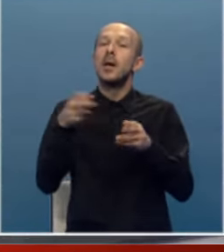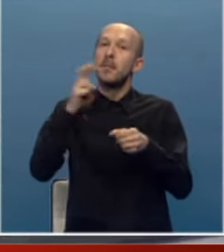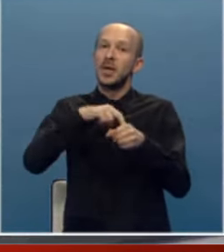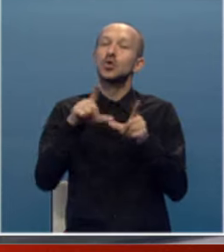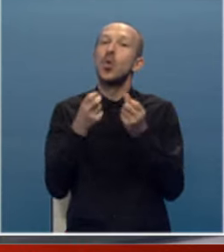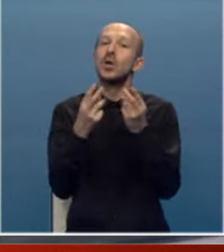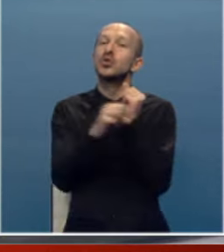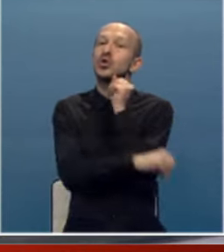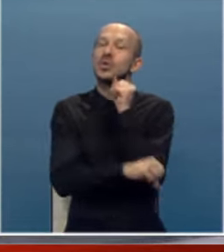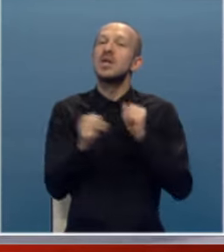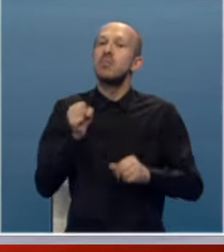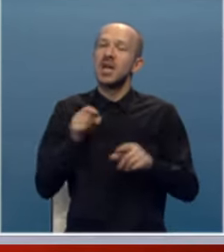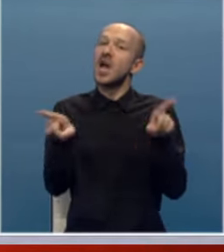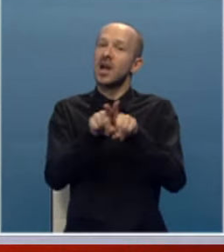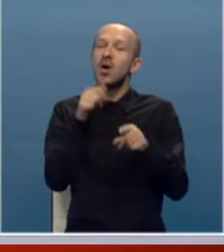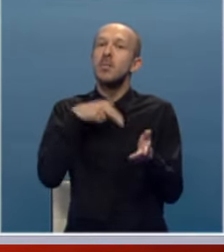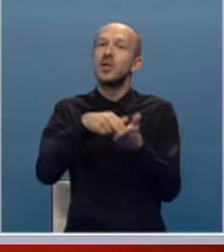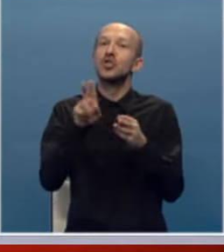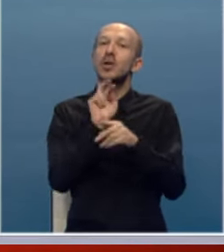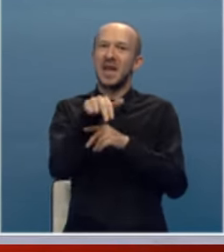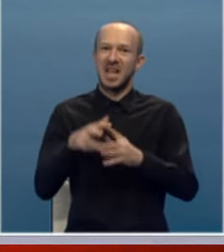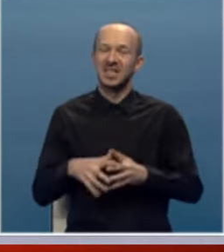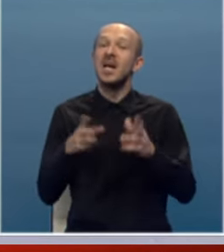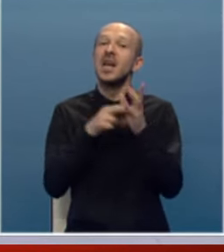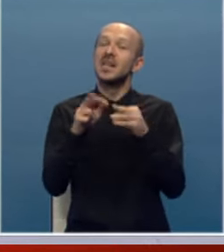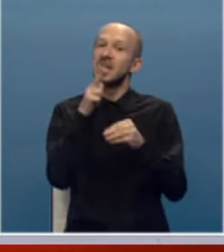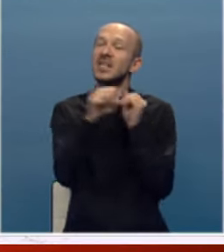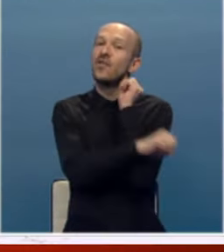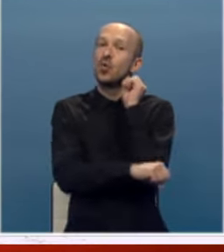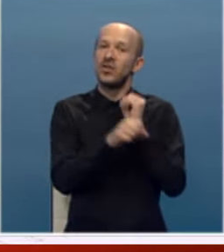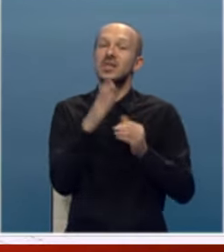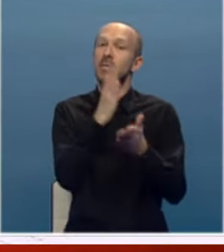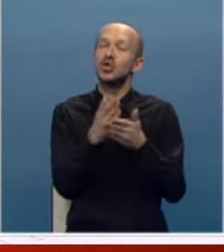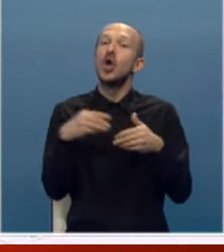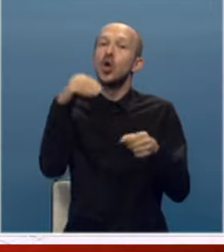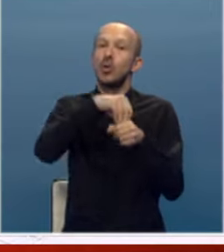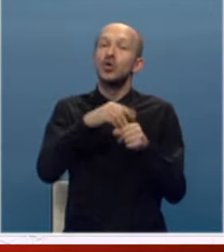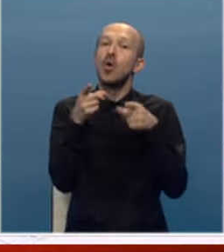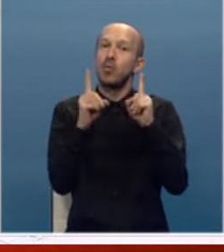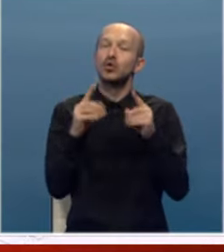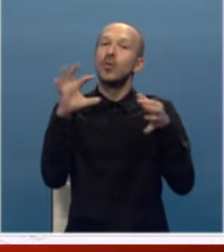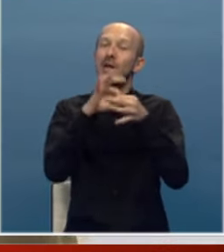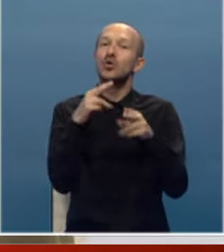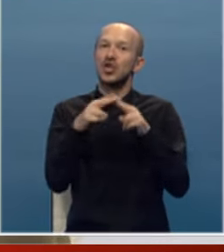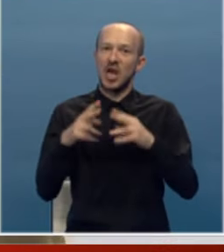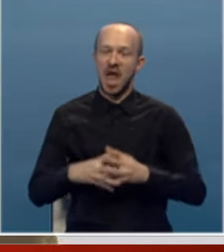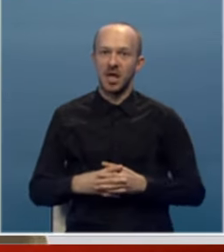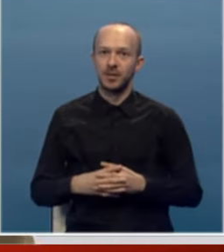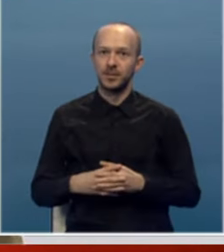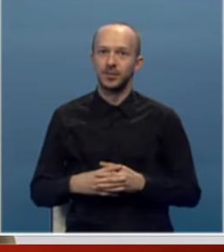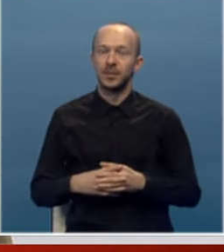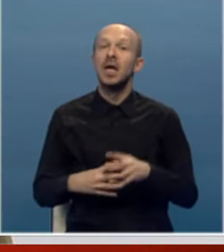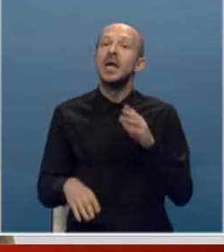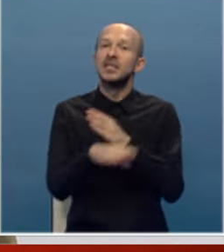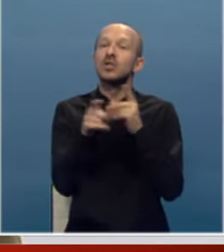pristup u ulicu studenskih brigada kao i pješački prelaz. Na zahtjev Univerziteta bit će dopunjeno postojeće projektno rješenje. Izašli